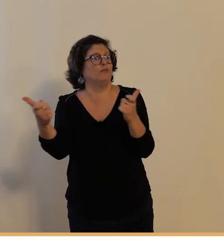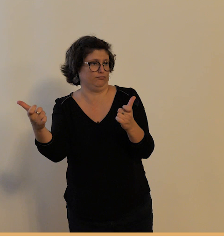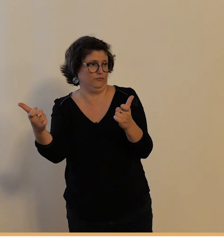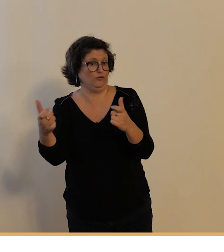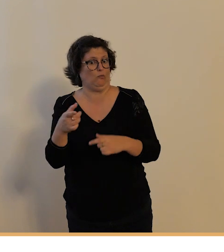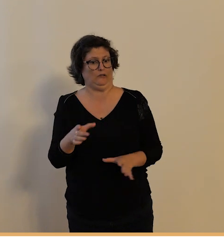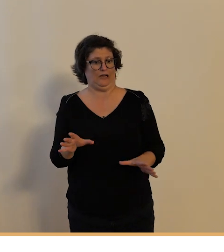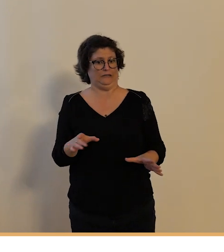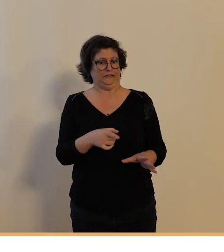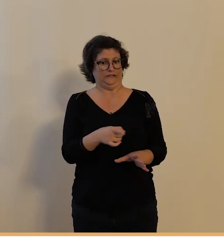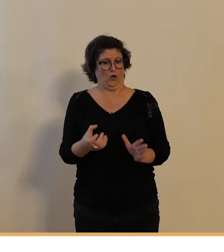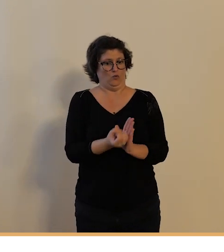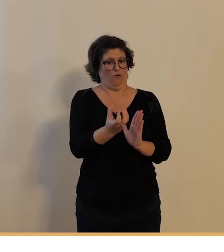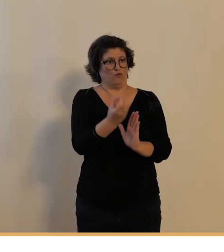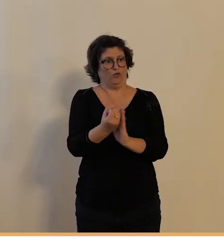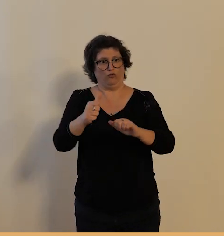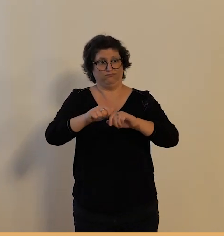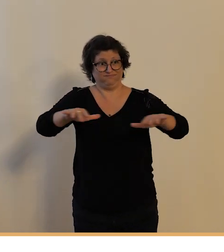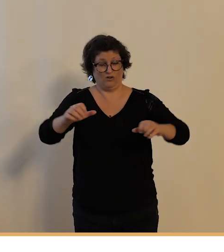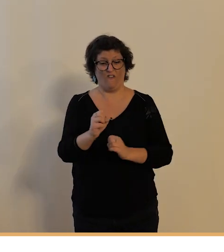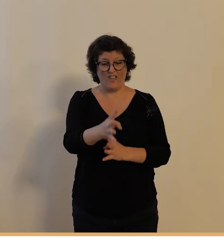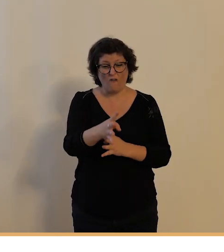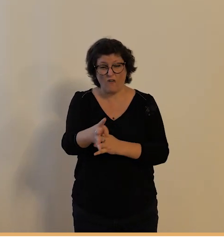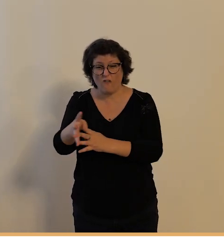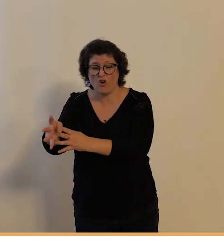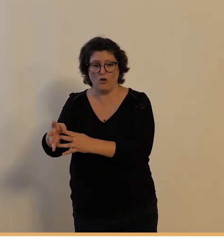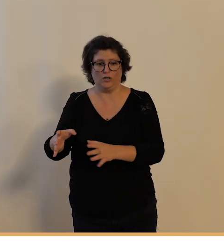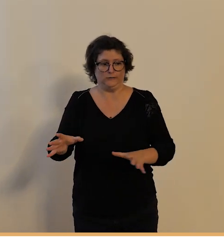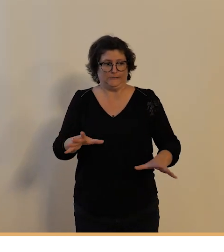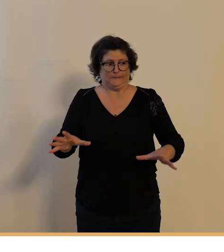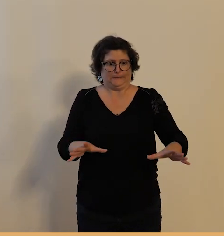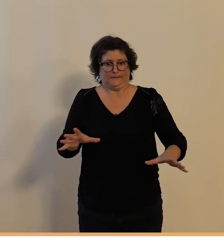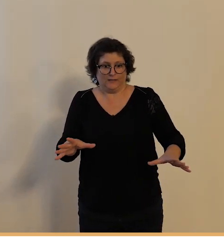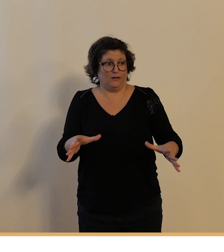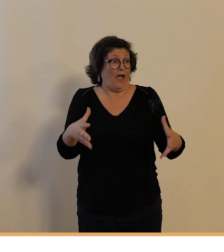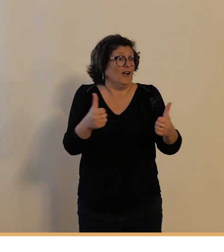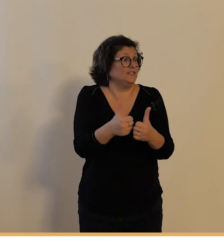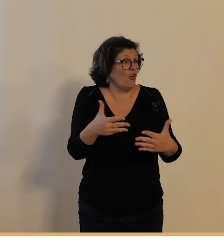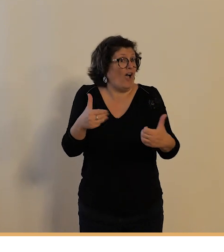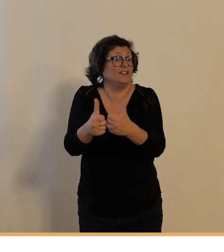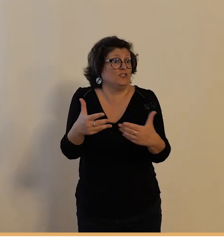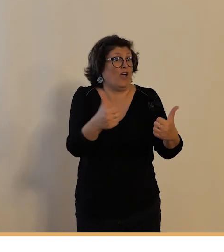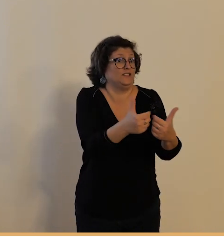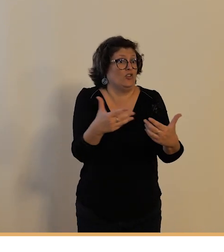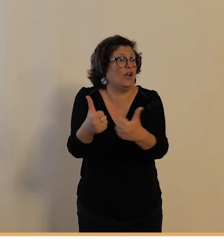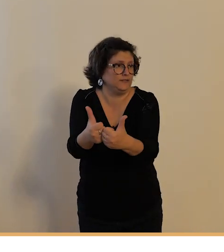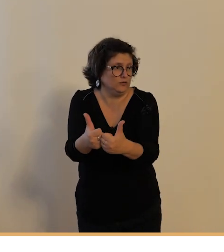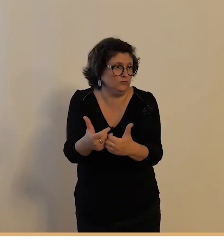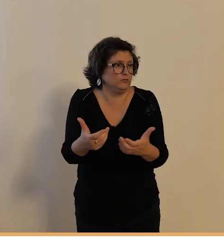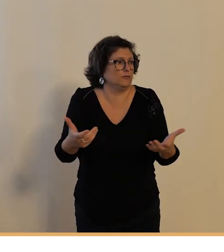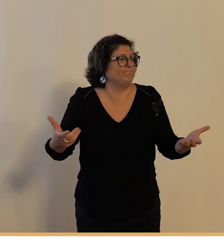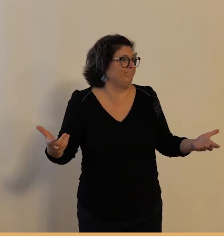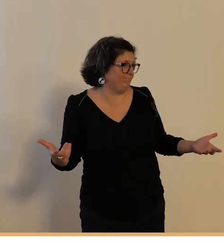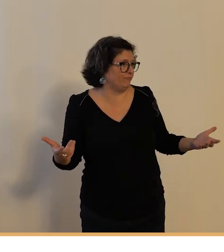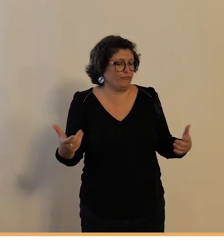rapide de la bicyclette n'est pas sans provoquer des accidents sur la voie publique dont